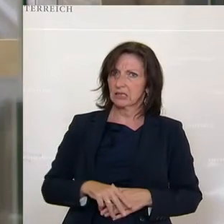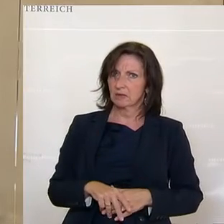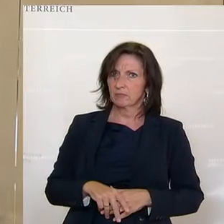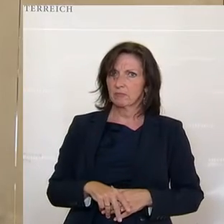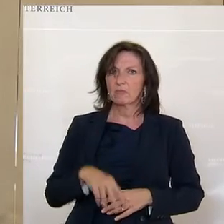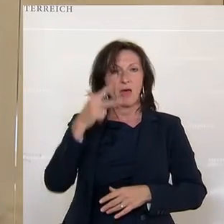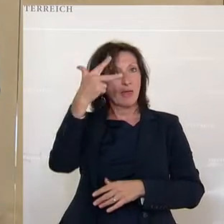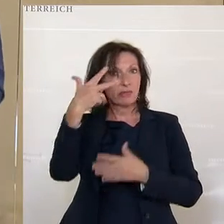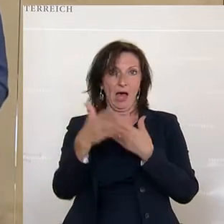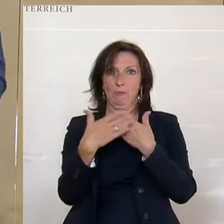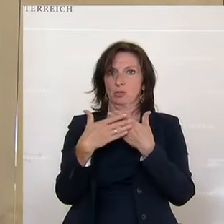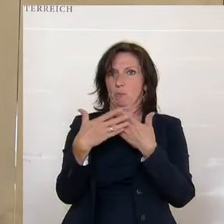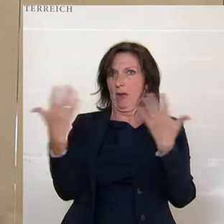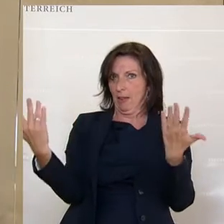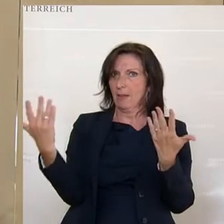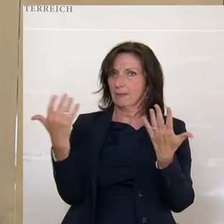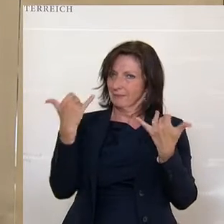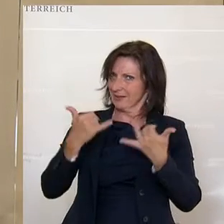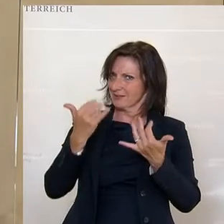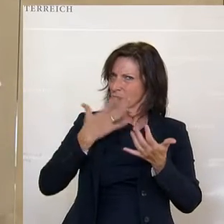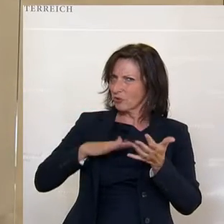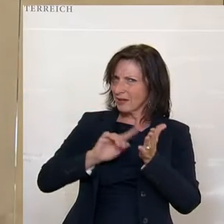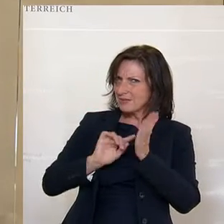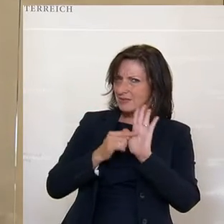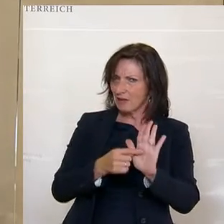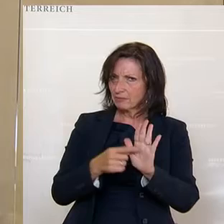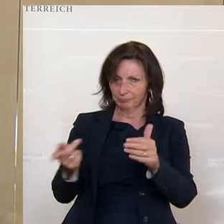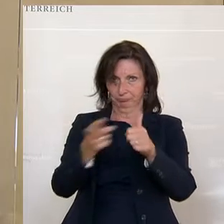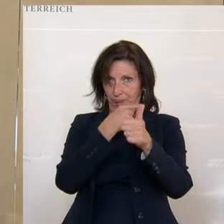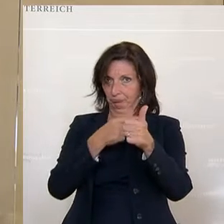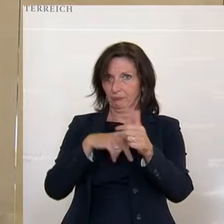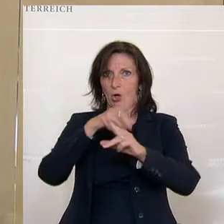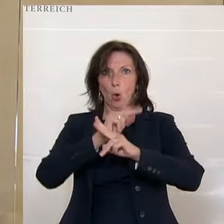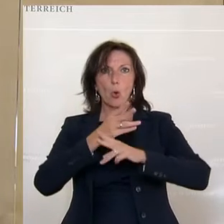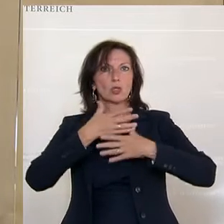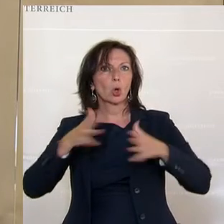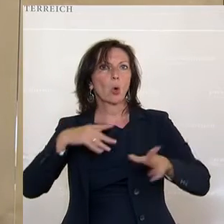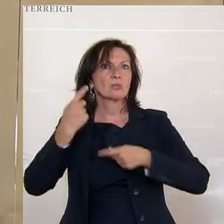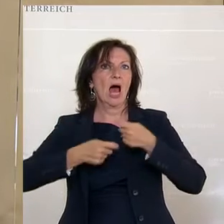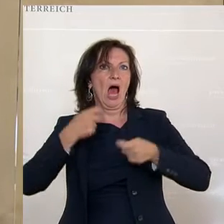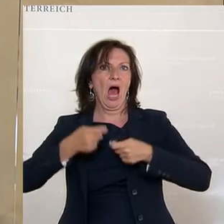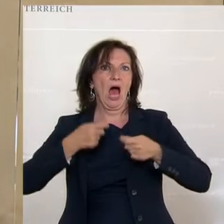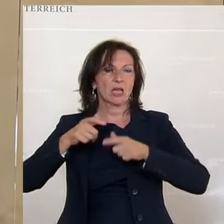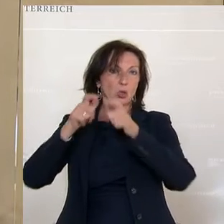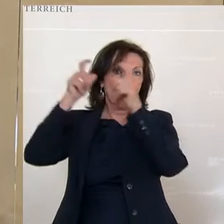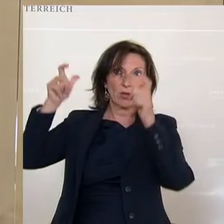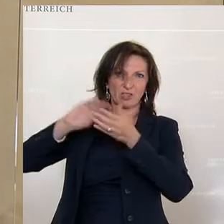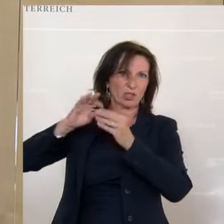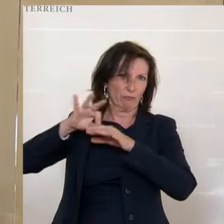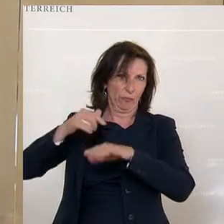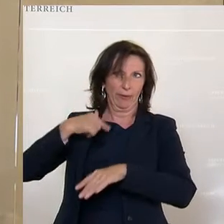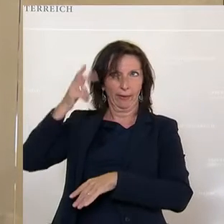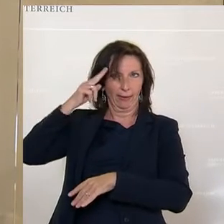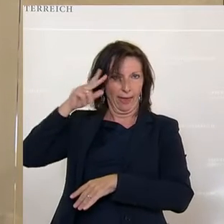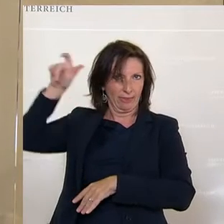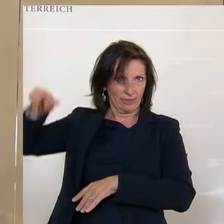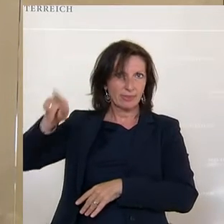Drei Beispiele vielleicht dazu, um das auch einmal zu zeigen. Denn das eine ist ein österreichisches Großhandelsunternehmen, kenne ich den Geschäftsführer, da hat